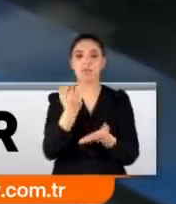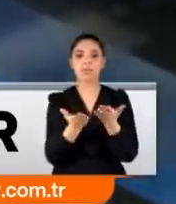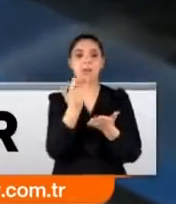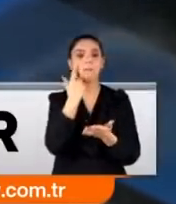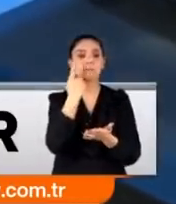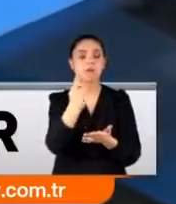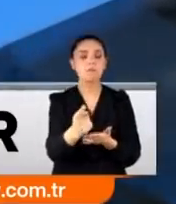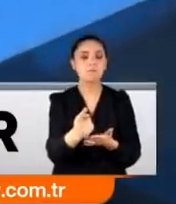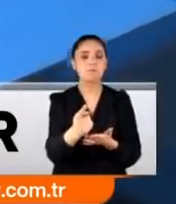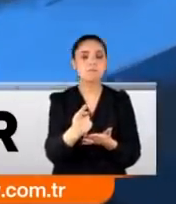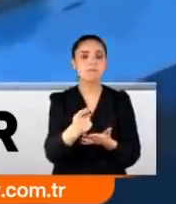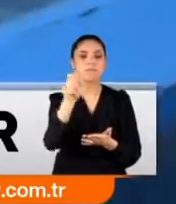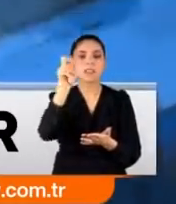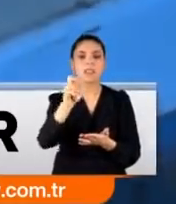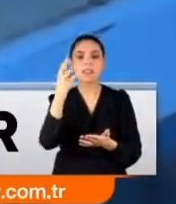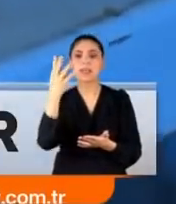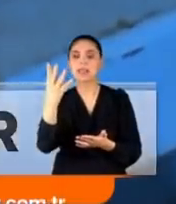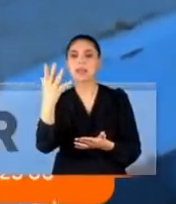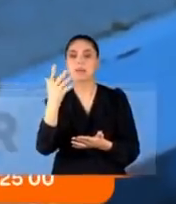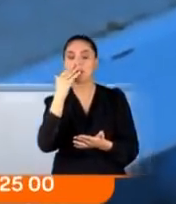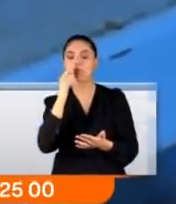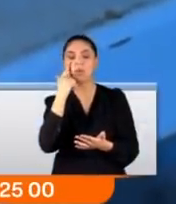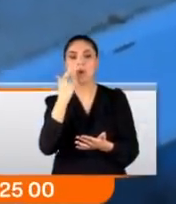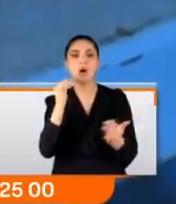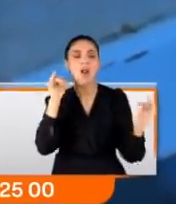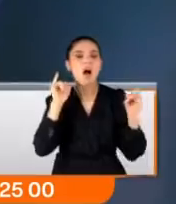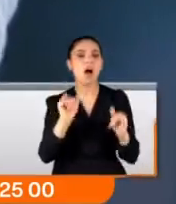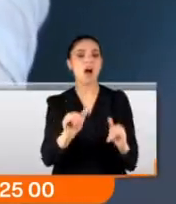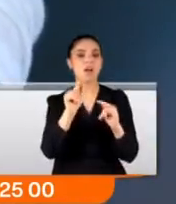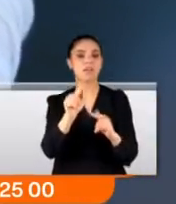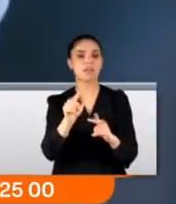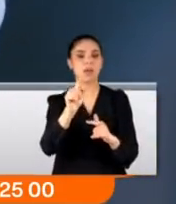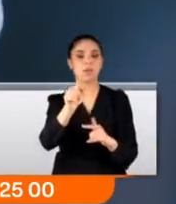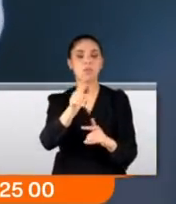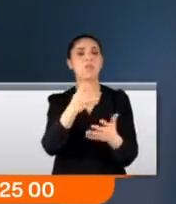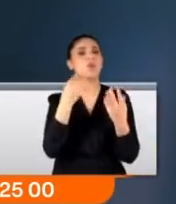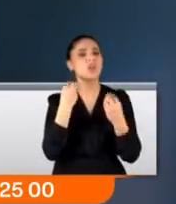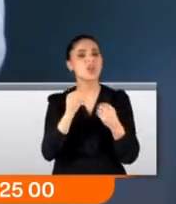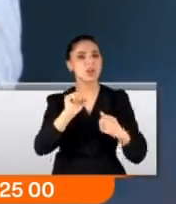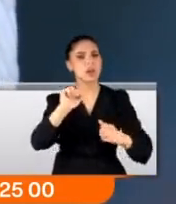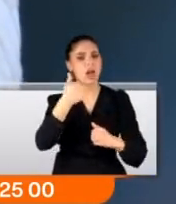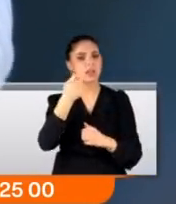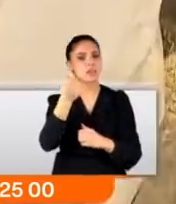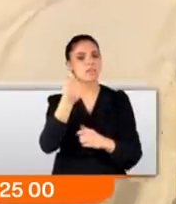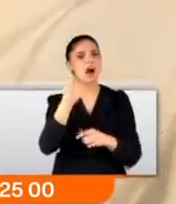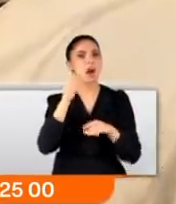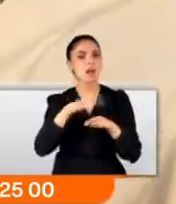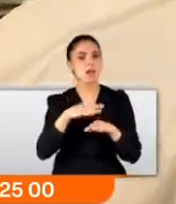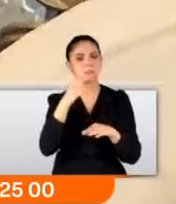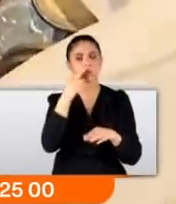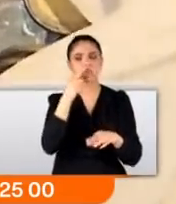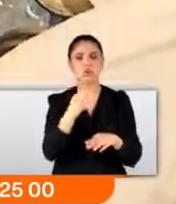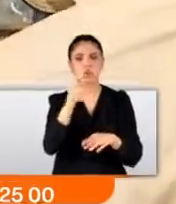koyduğumuzda 8.45 gram çıktı. Bu derecede iyi ve kaliteli bir para çalışmış kalpazanlar.